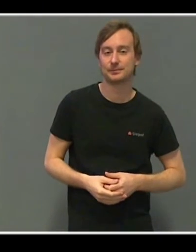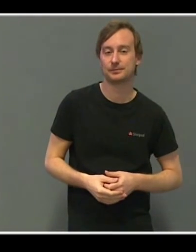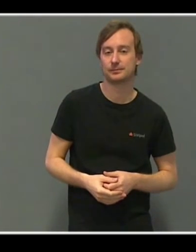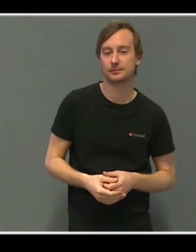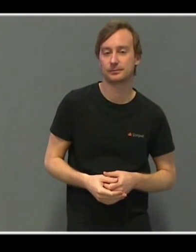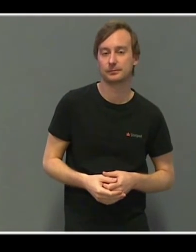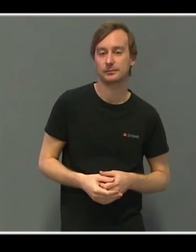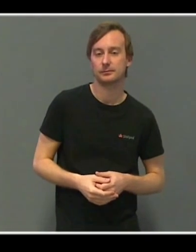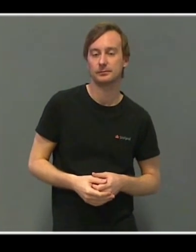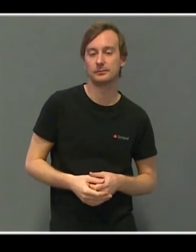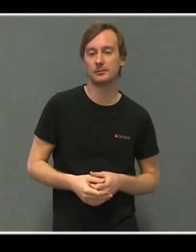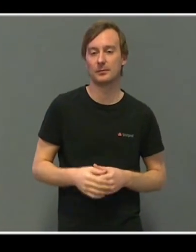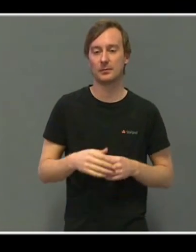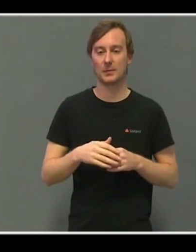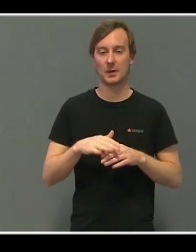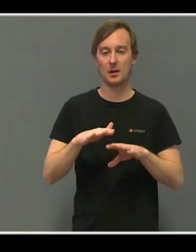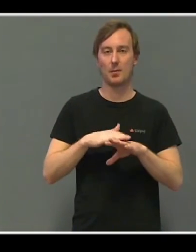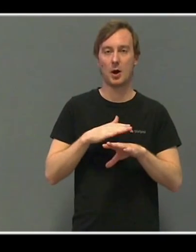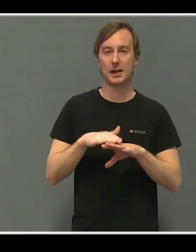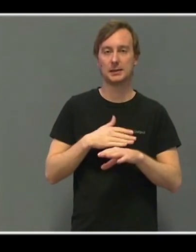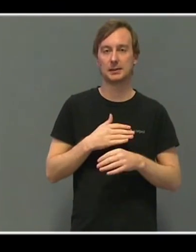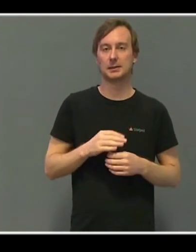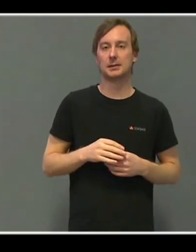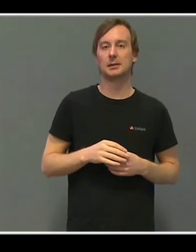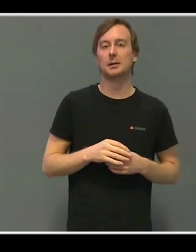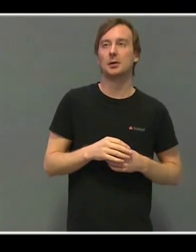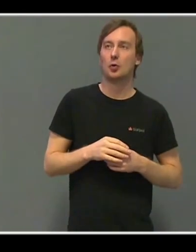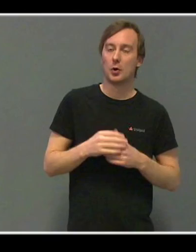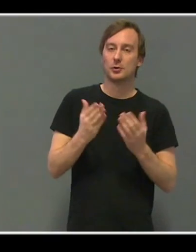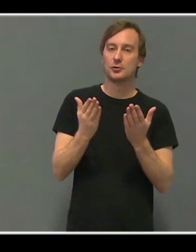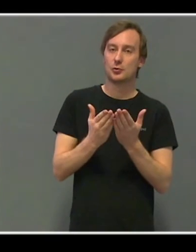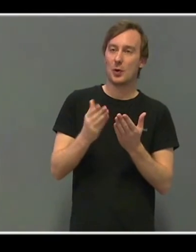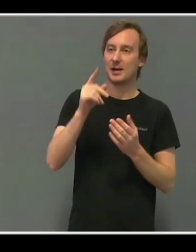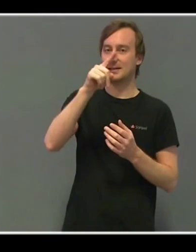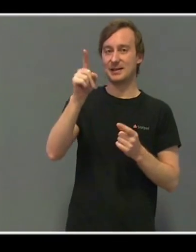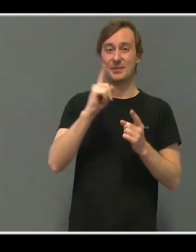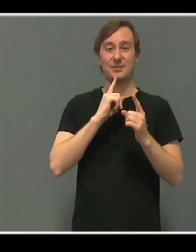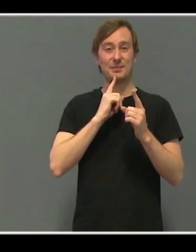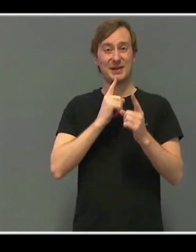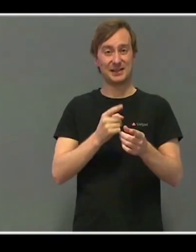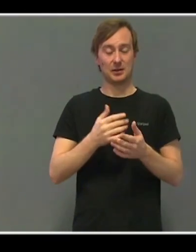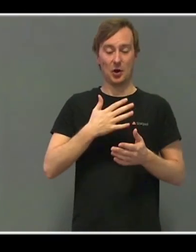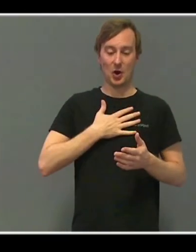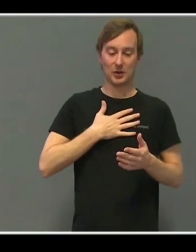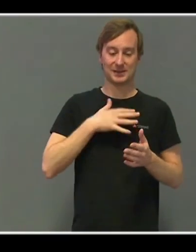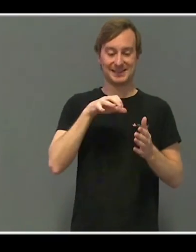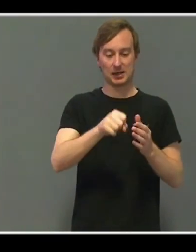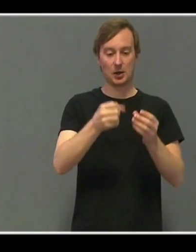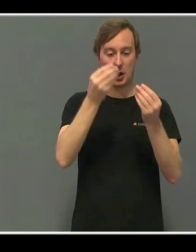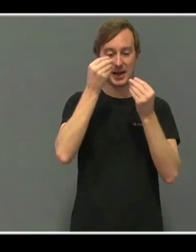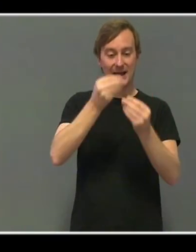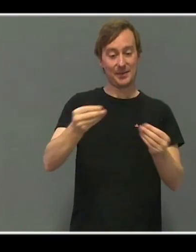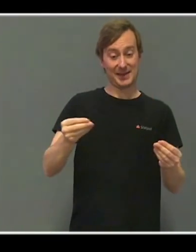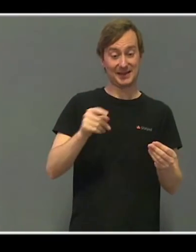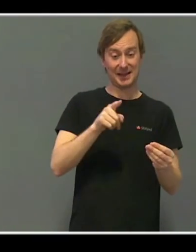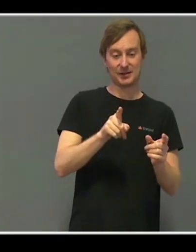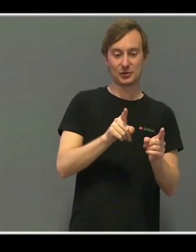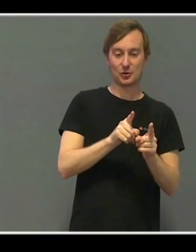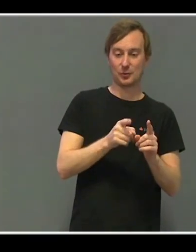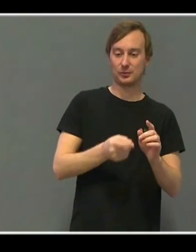På en side har jeg jo lyst til å si at skolene plikter jo til enhver tid å ha tilgjengelige læremidler som bygger opp under